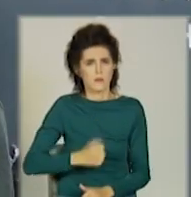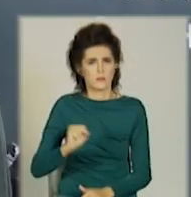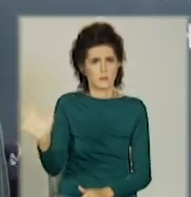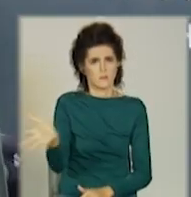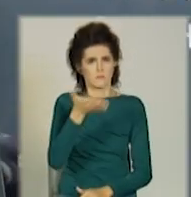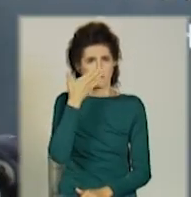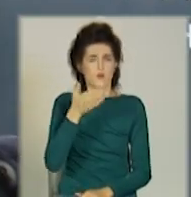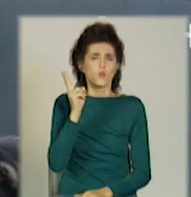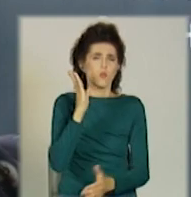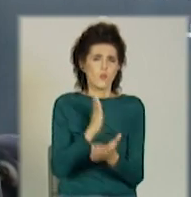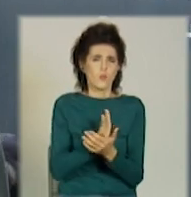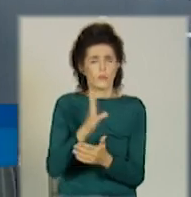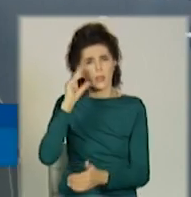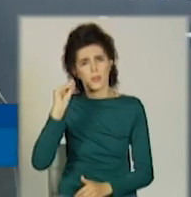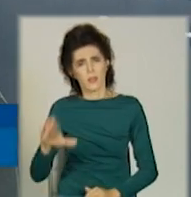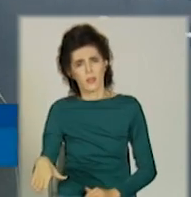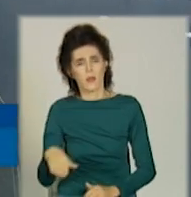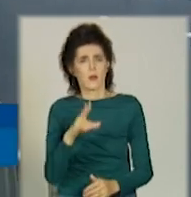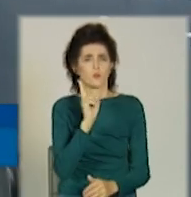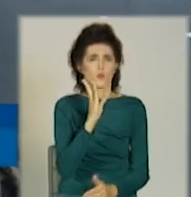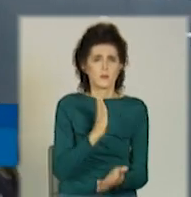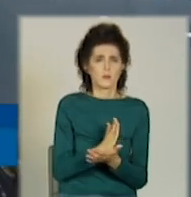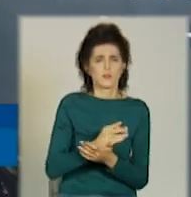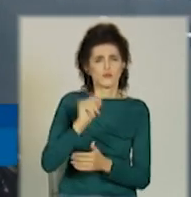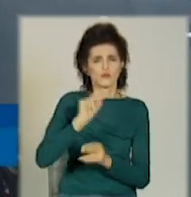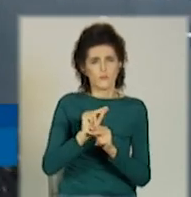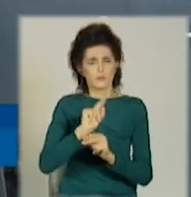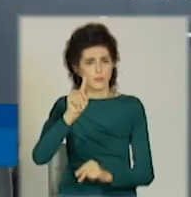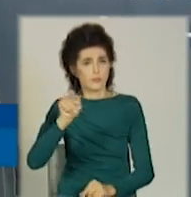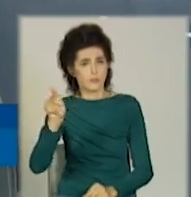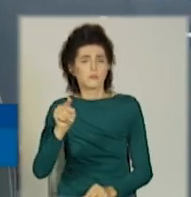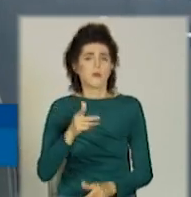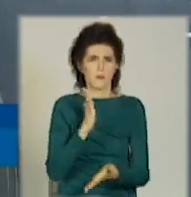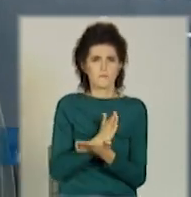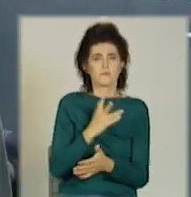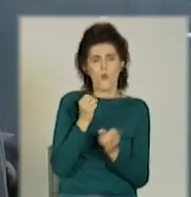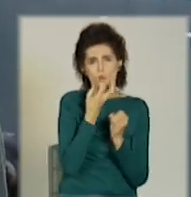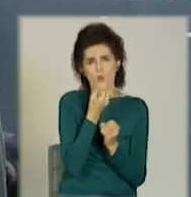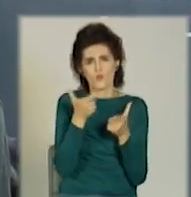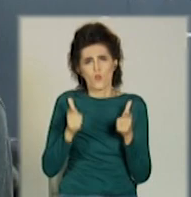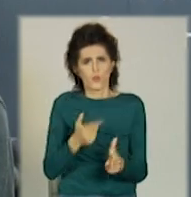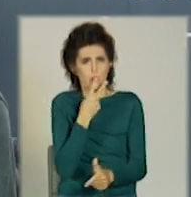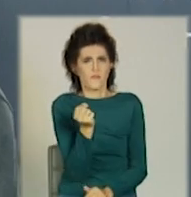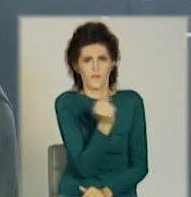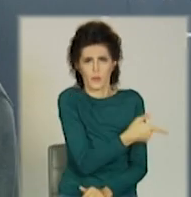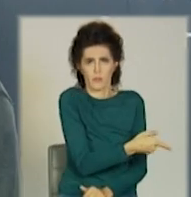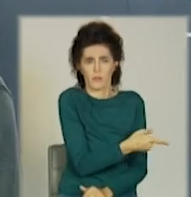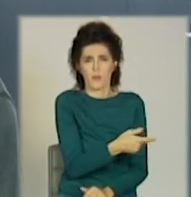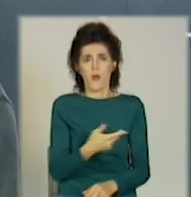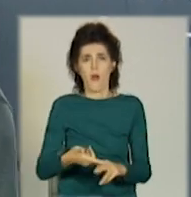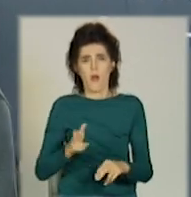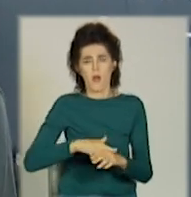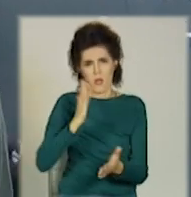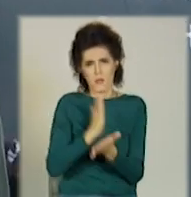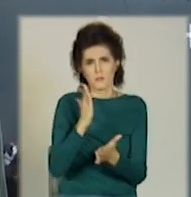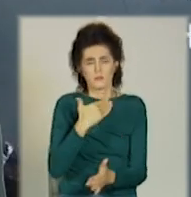Некоторі обращають на увагання, на замічання і відходять самі. Є нормальні, а є ті, які кажуть, тобі треба, ти